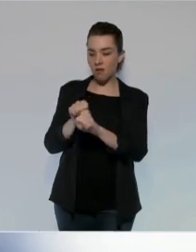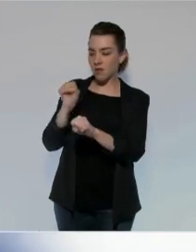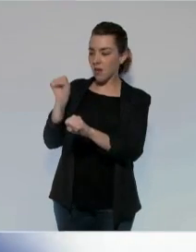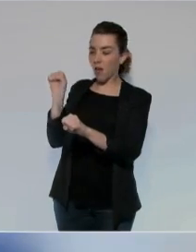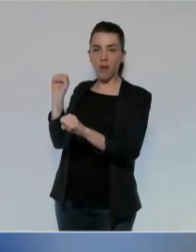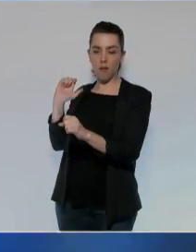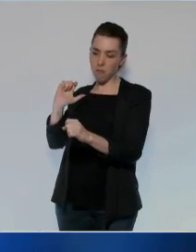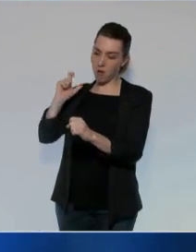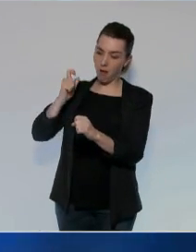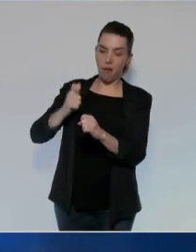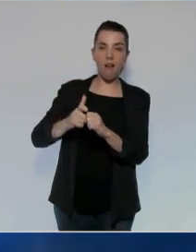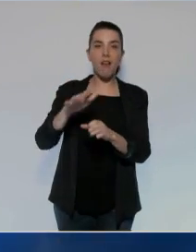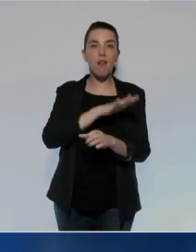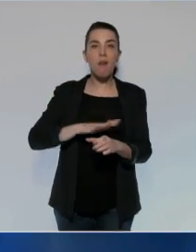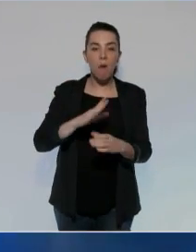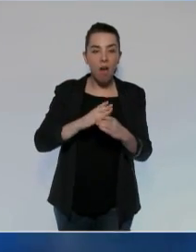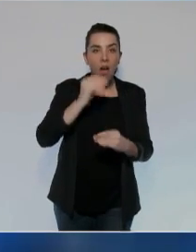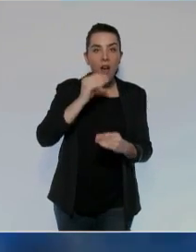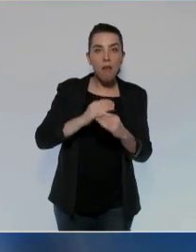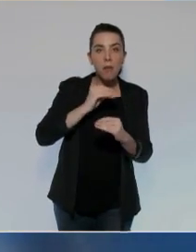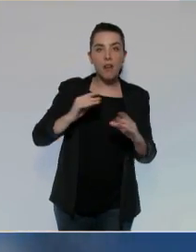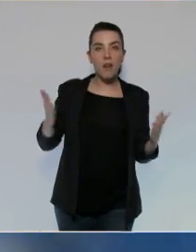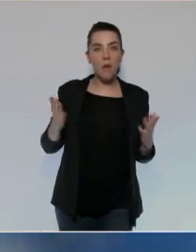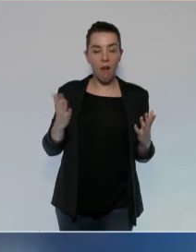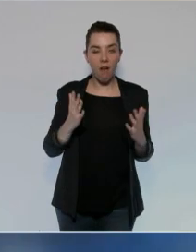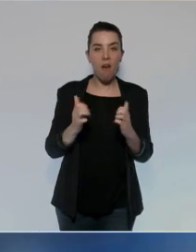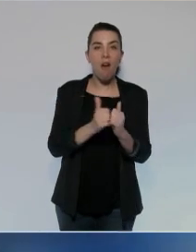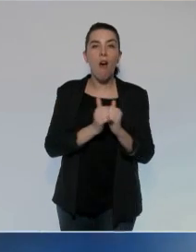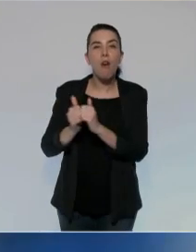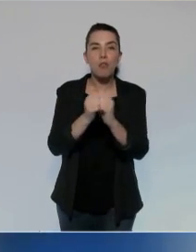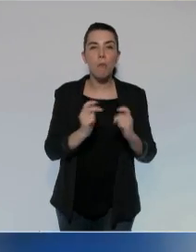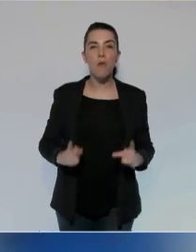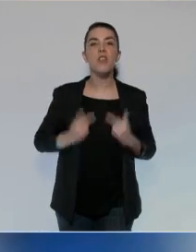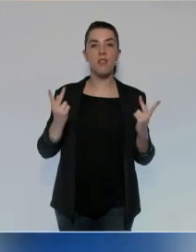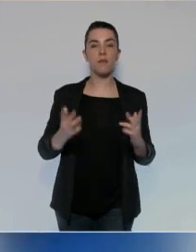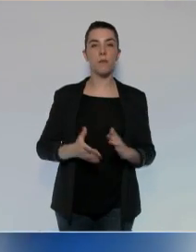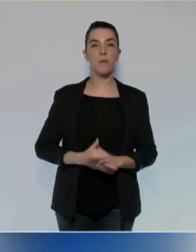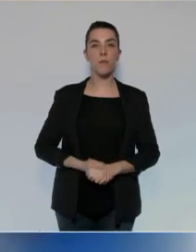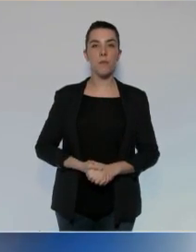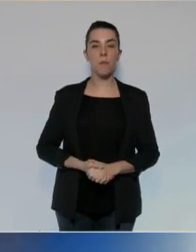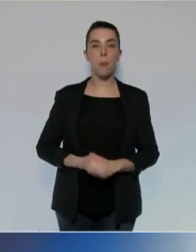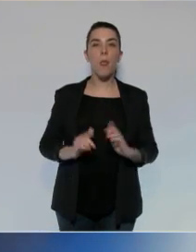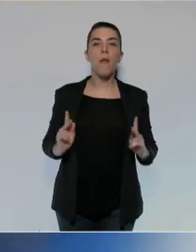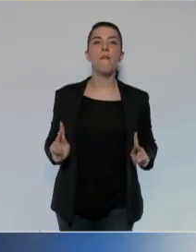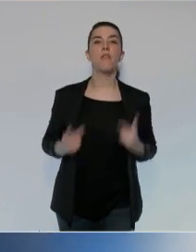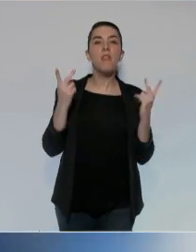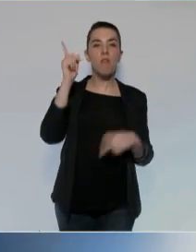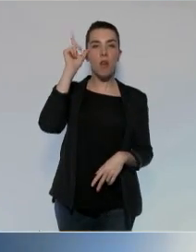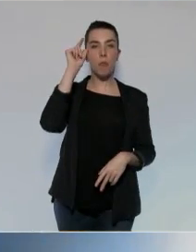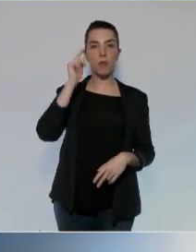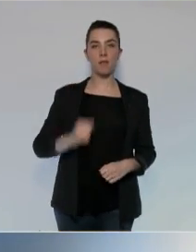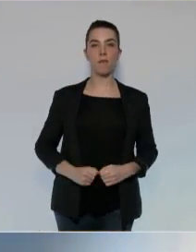des siècles, nous avons appris à vivre ensemble. Vive la République.